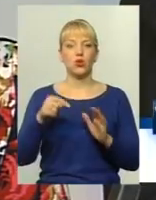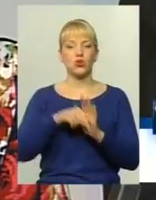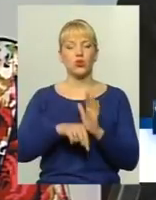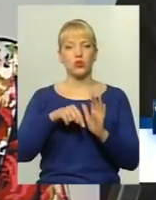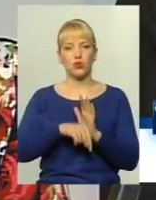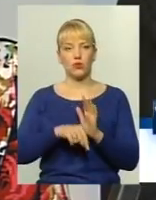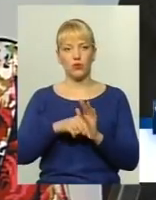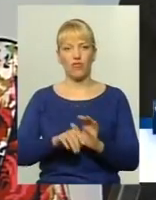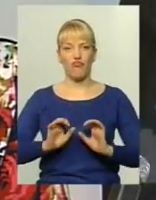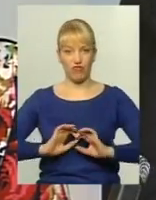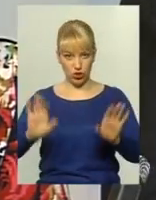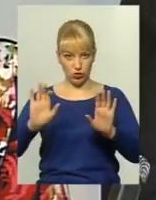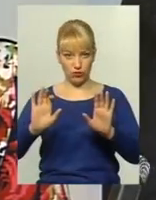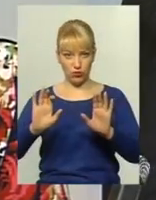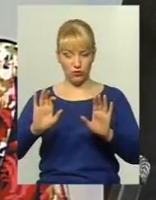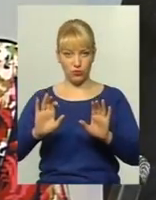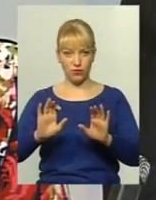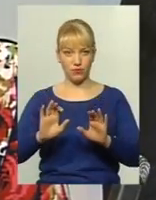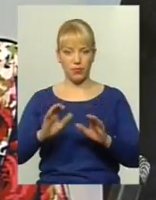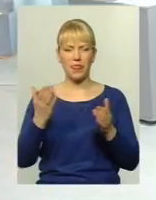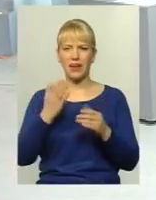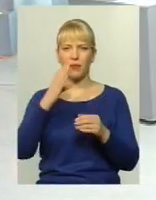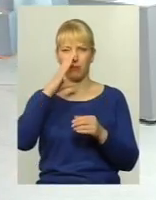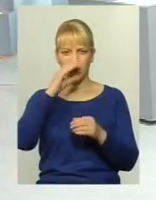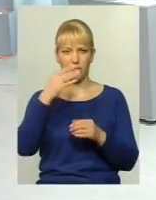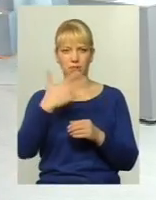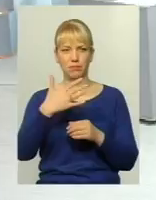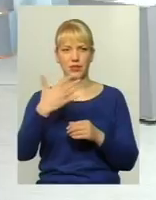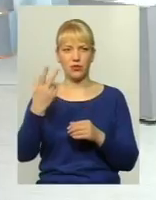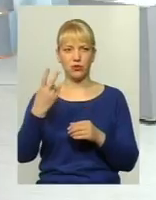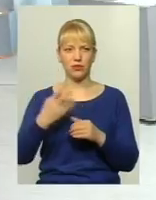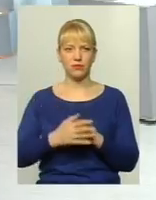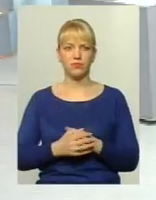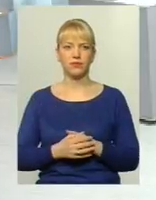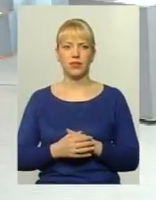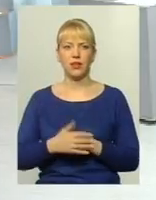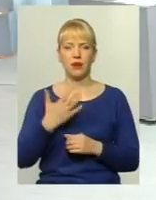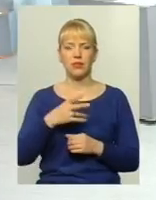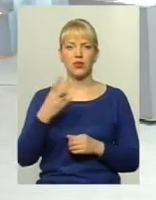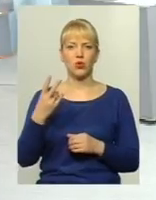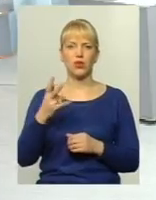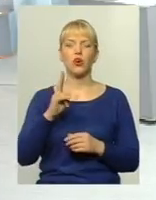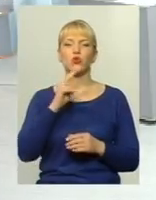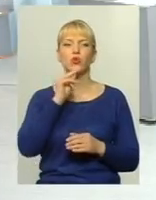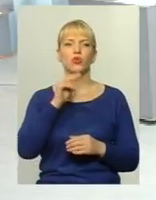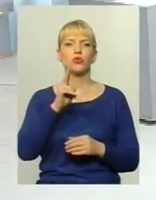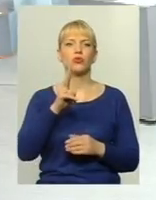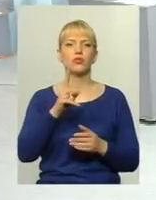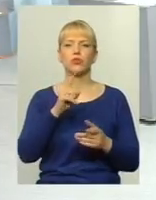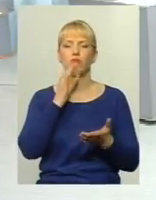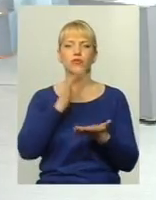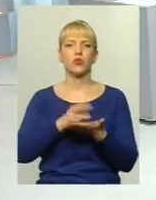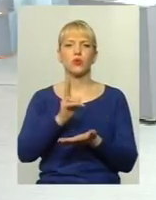Стосовно виштохнув, якщо... А який маршрут цей? Так.-й. чи це маршрут? 52-й. Чи це маршрут?